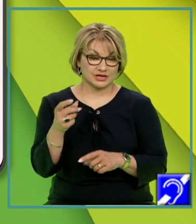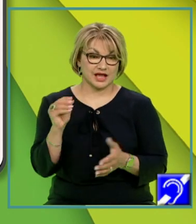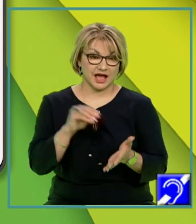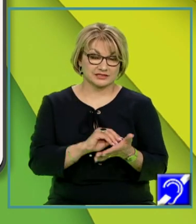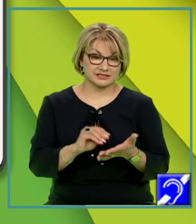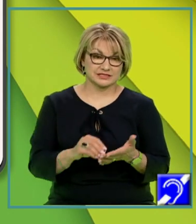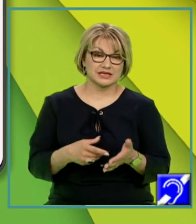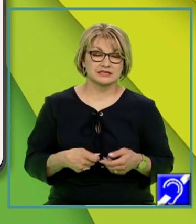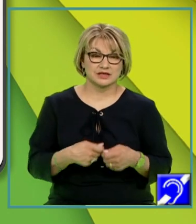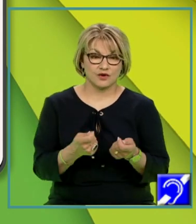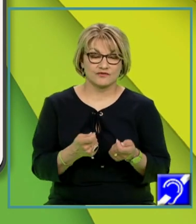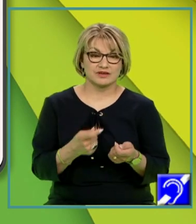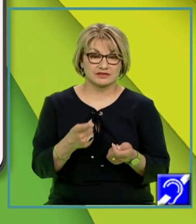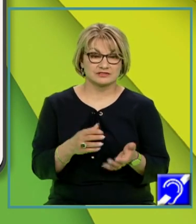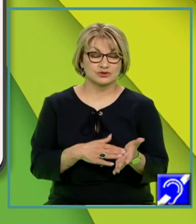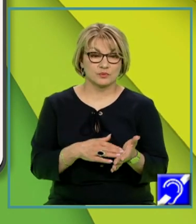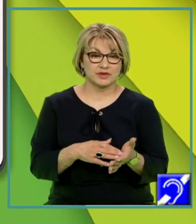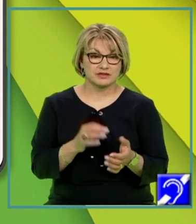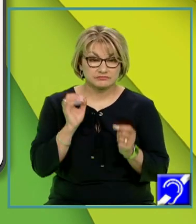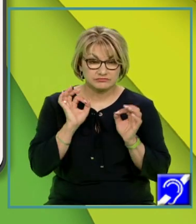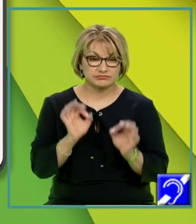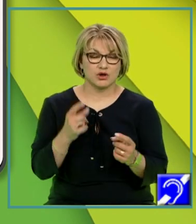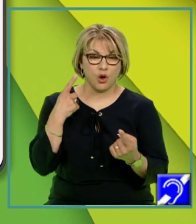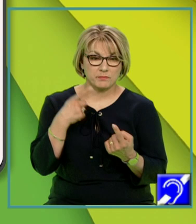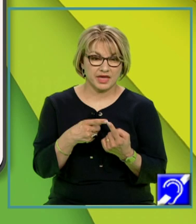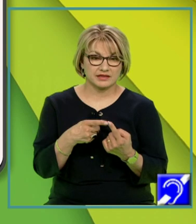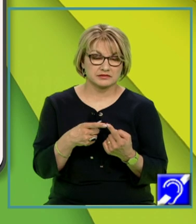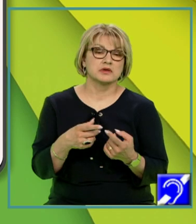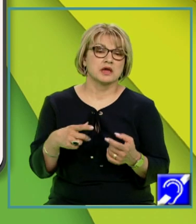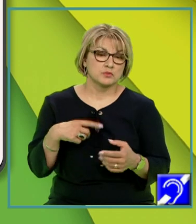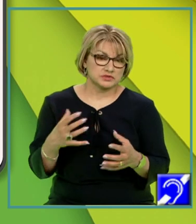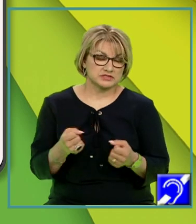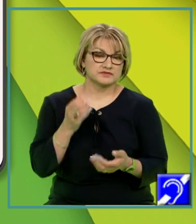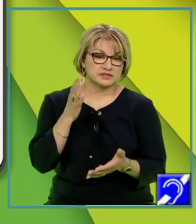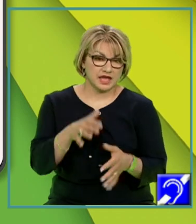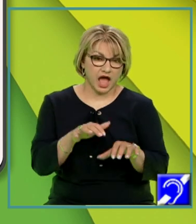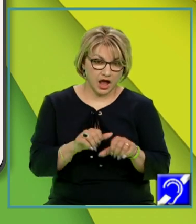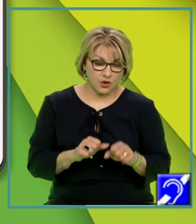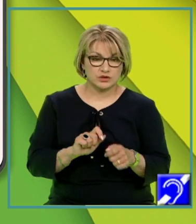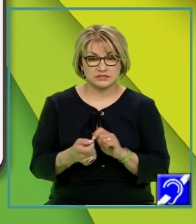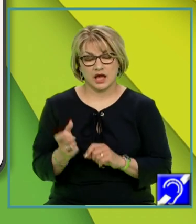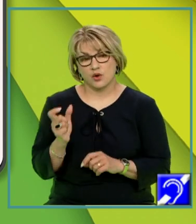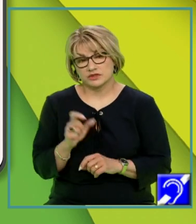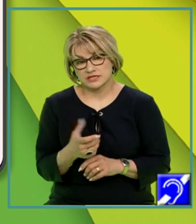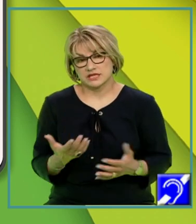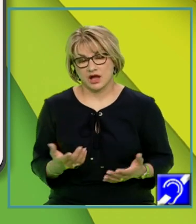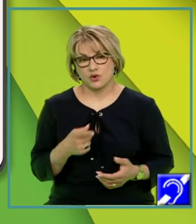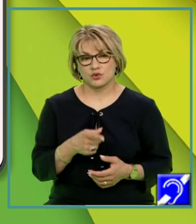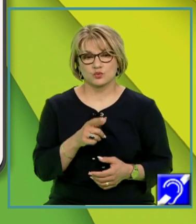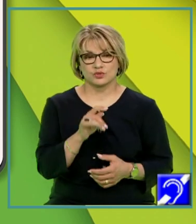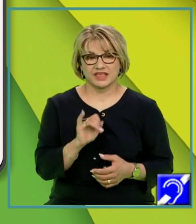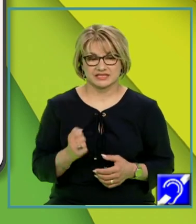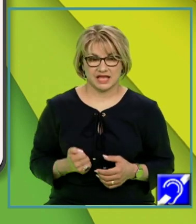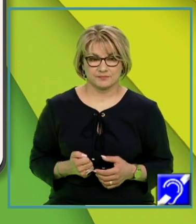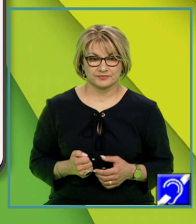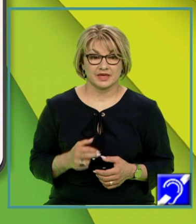oferiți temeiuri obiective pentru opinia pe care o susțineți. Puteți să fiți de acord cu teza, puteți să fiți în dezacord cu teza. Cert este că pentru